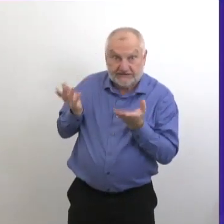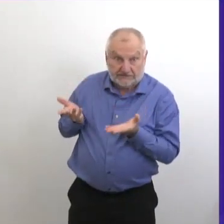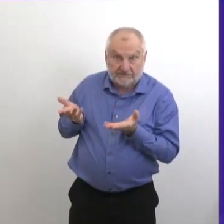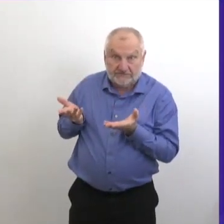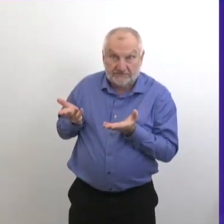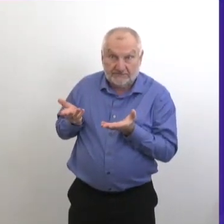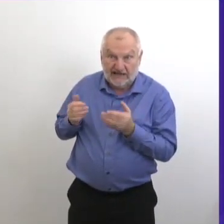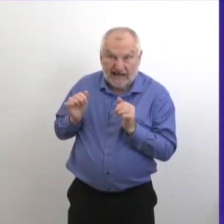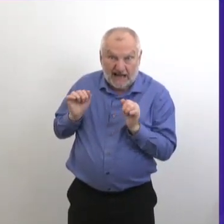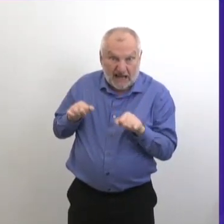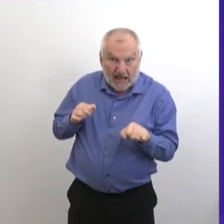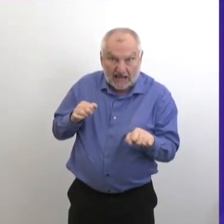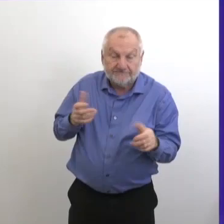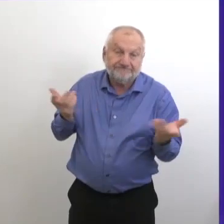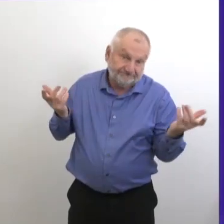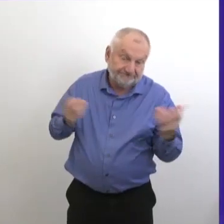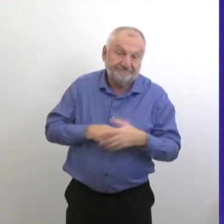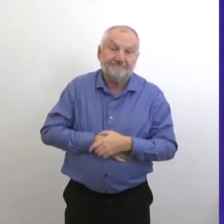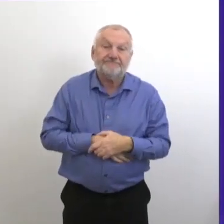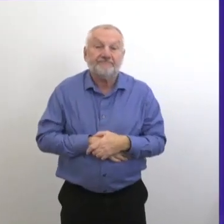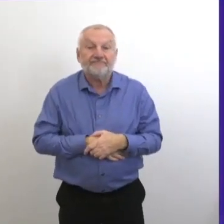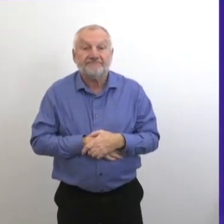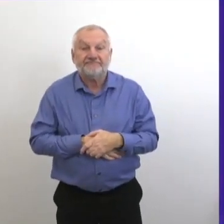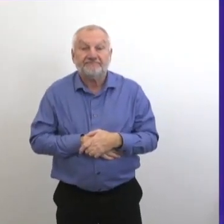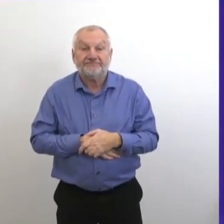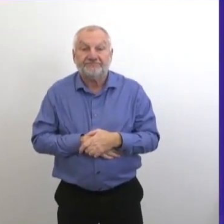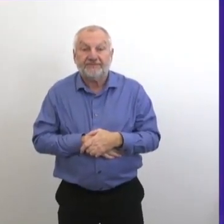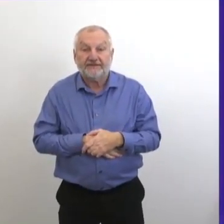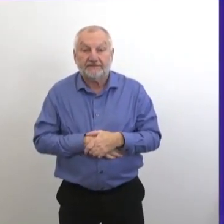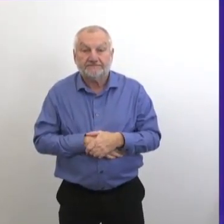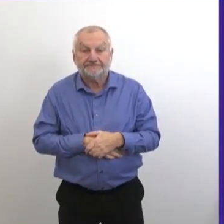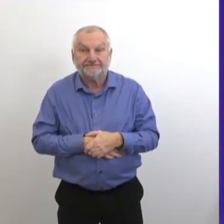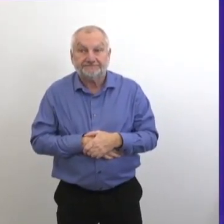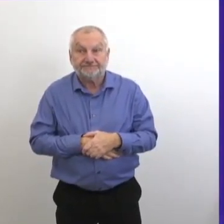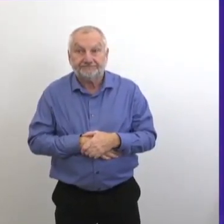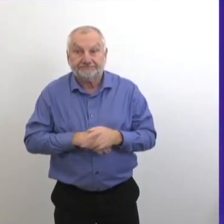le faire dès qu'on aura le vaccin. D'accord, merci.